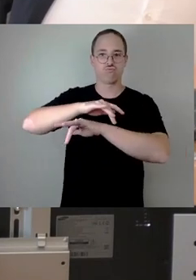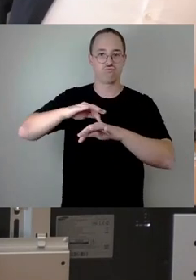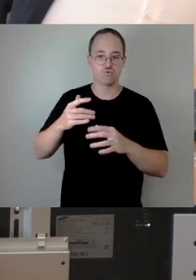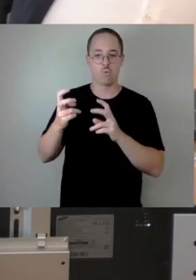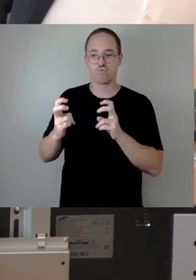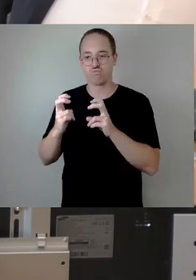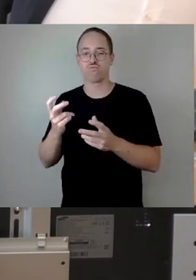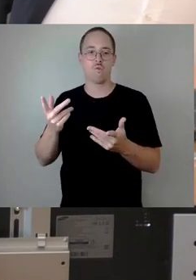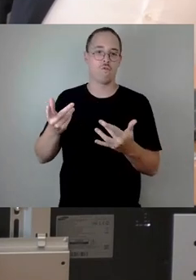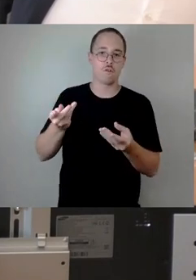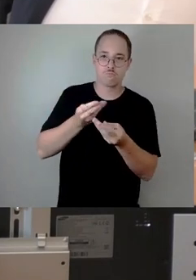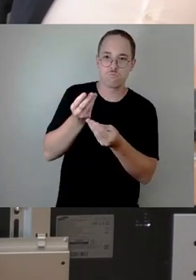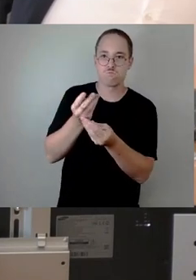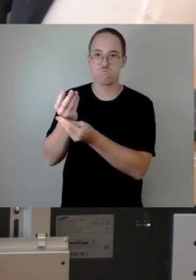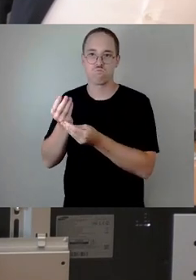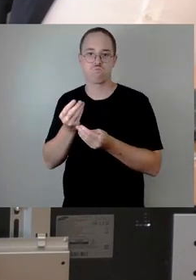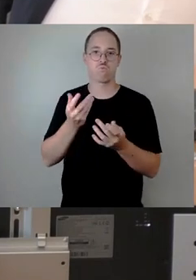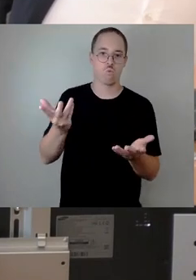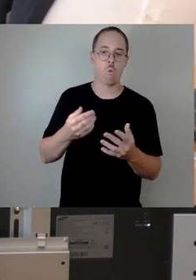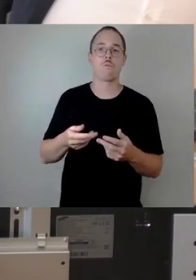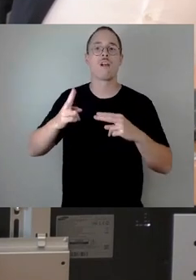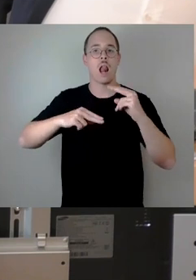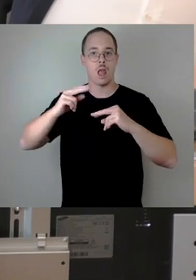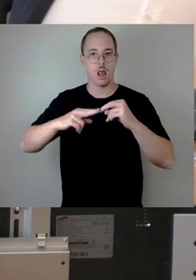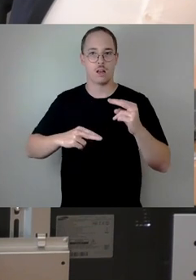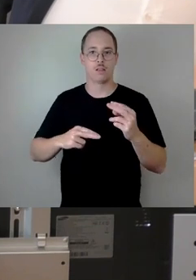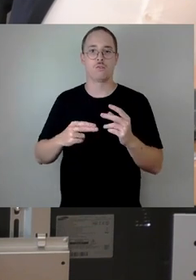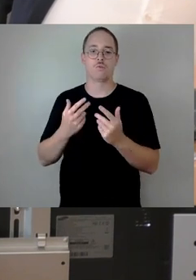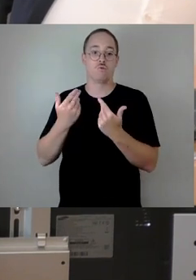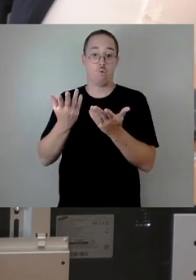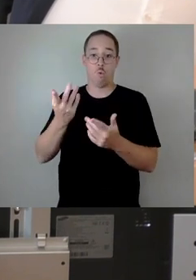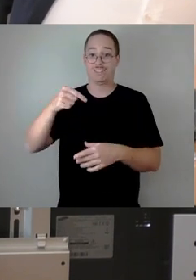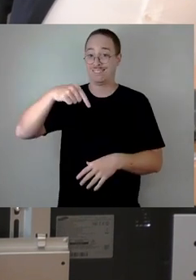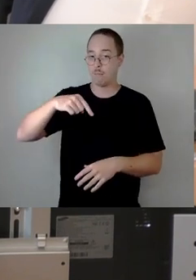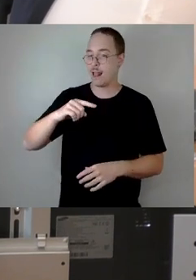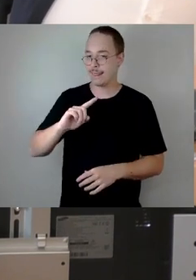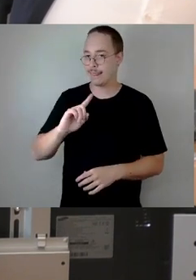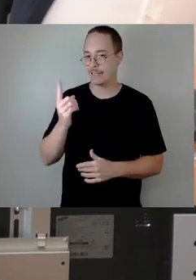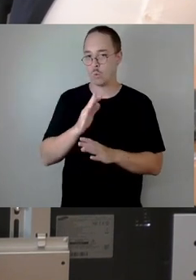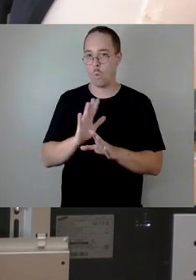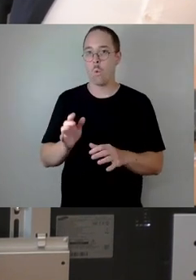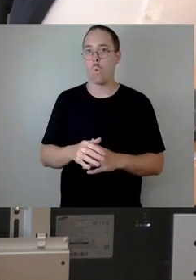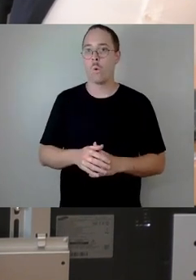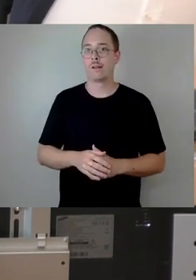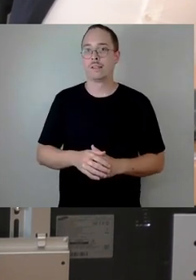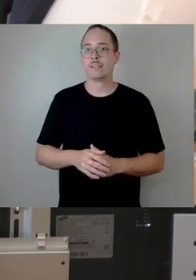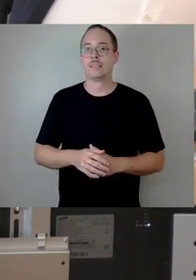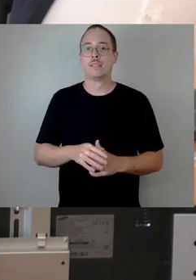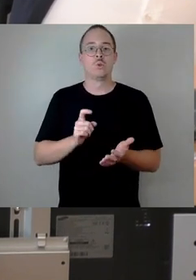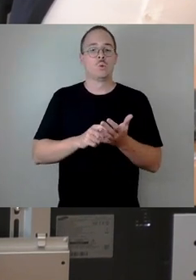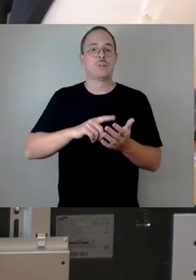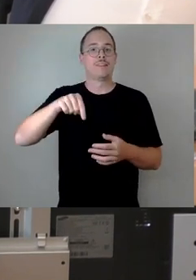darauf hinweisen, uns ja in einer Woche am 30.08. alle miteinander treffen zur